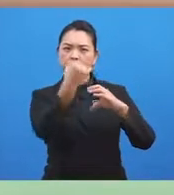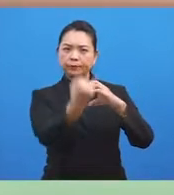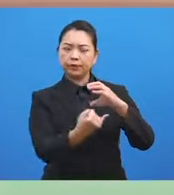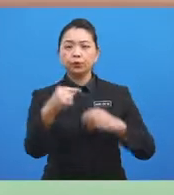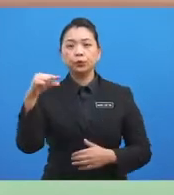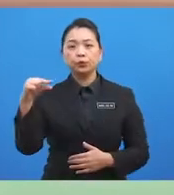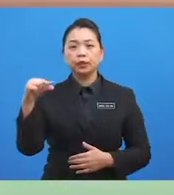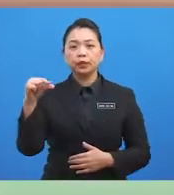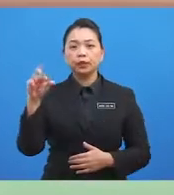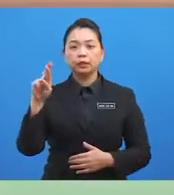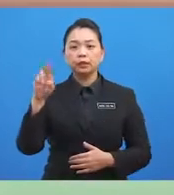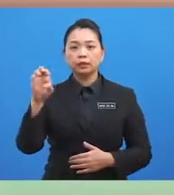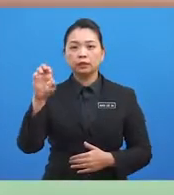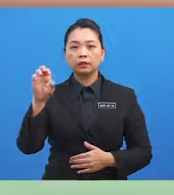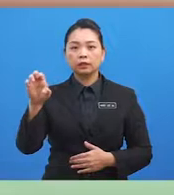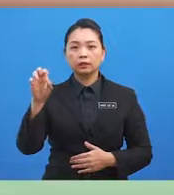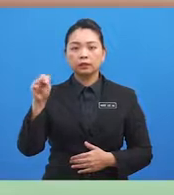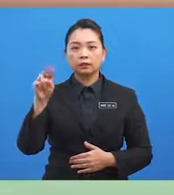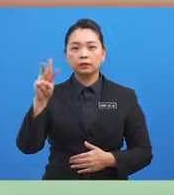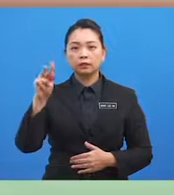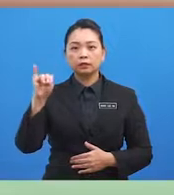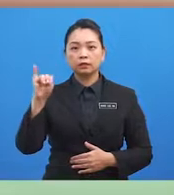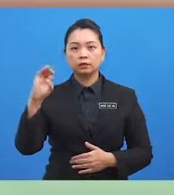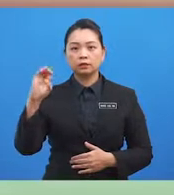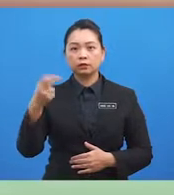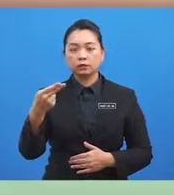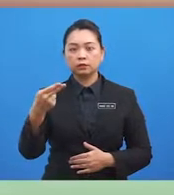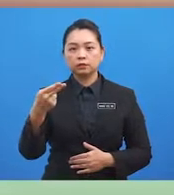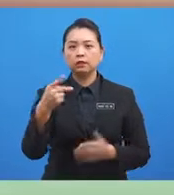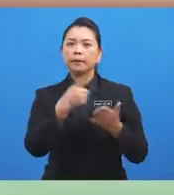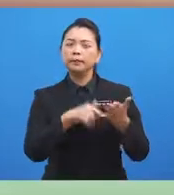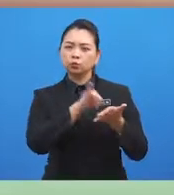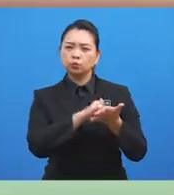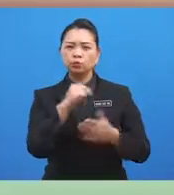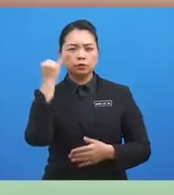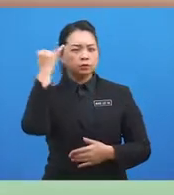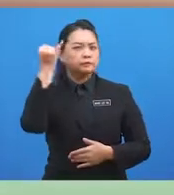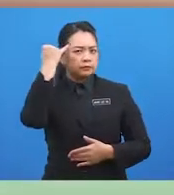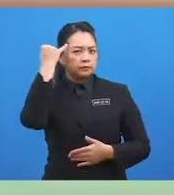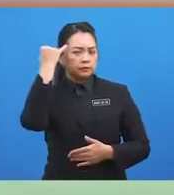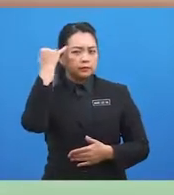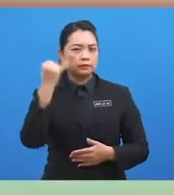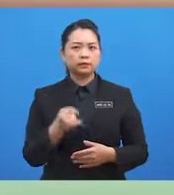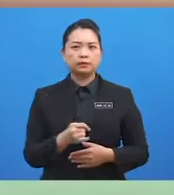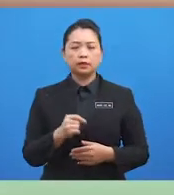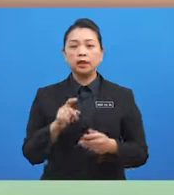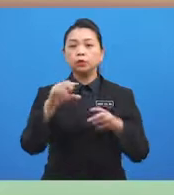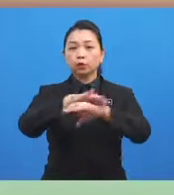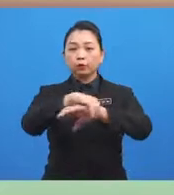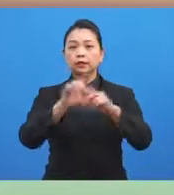kembali semasa anda belajar mata pelajaran geografi tingkatan 1.